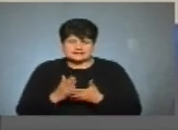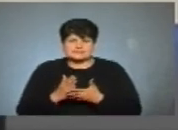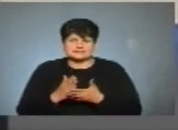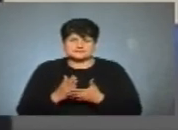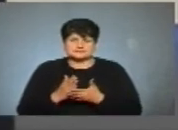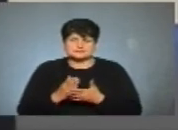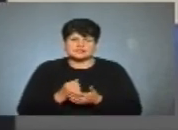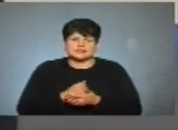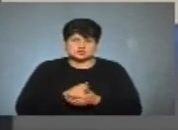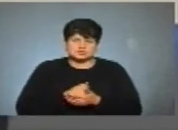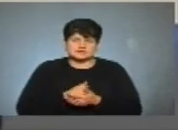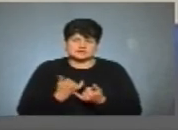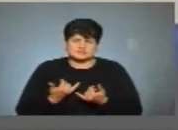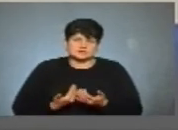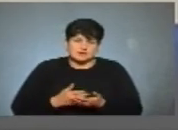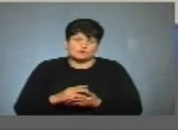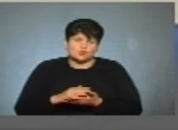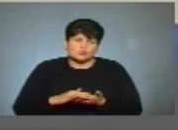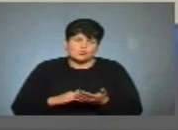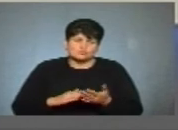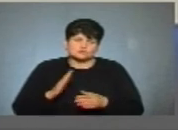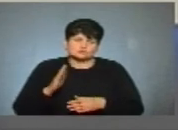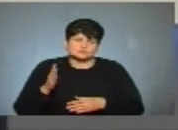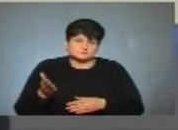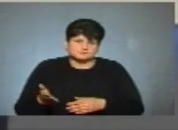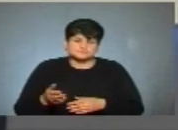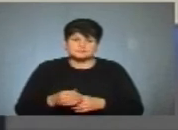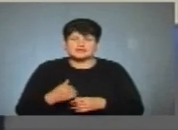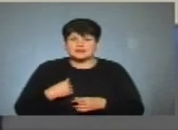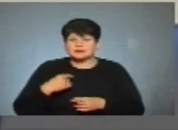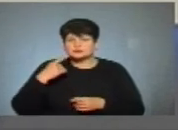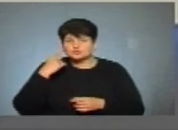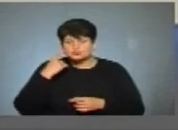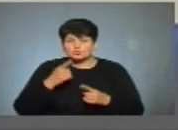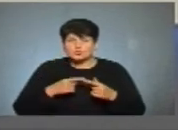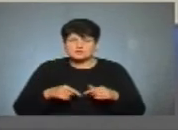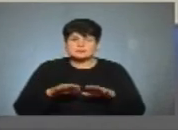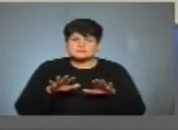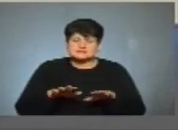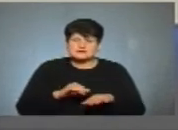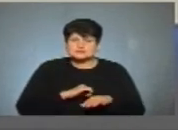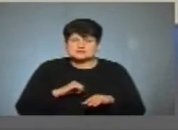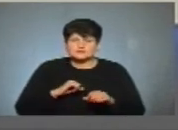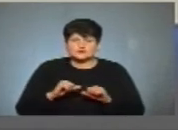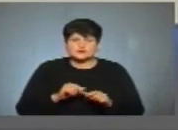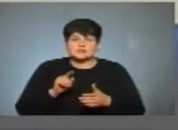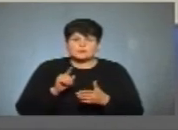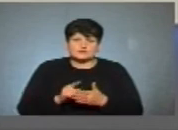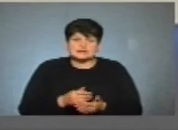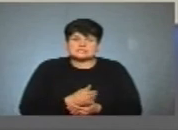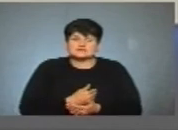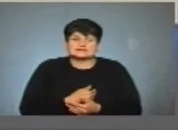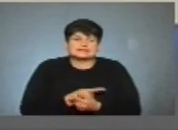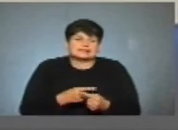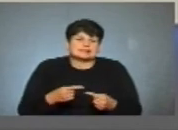в тих рамках, в яких живемо, будуть продовжувати відбуватись. Я думаю, органи місцевого самоврядування повинні ініціювати